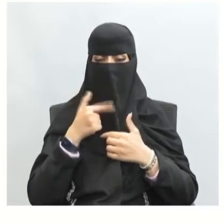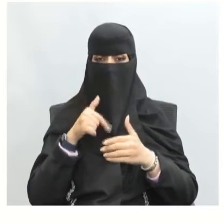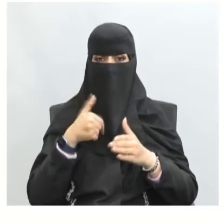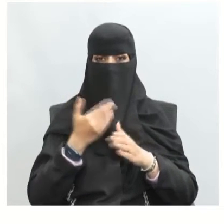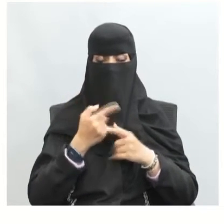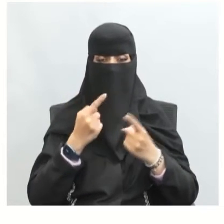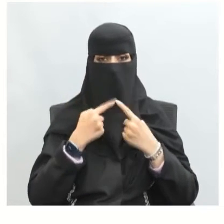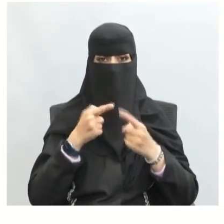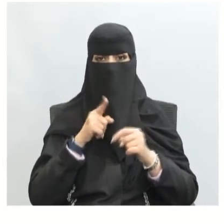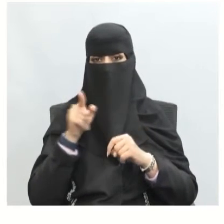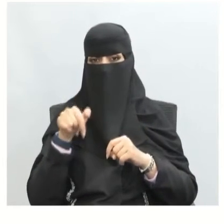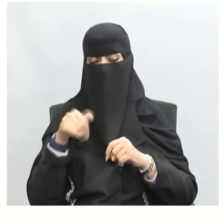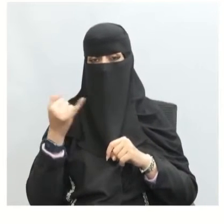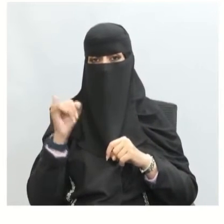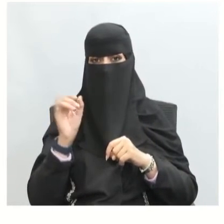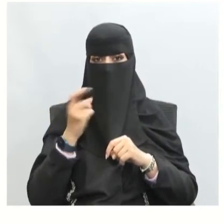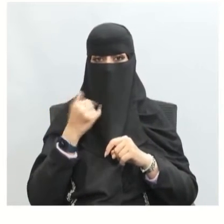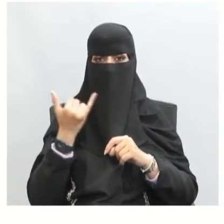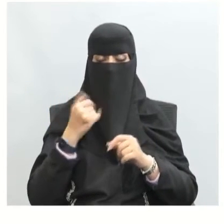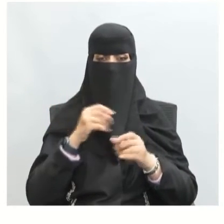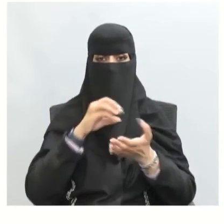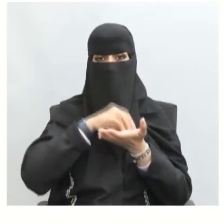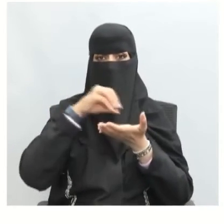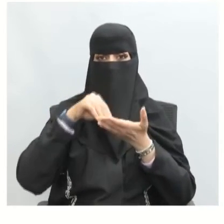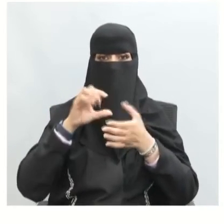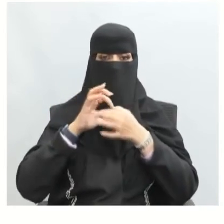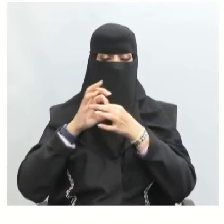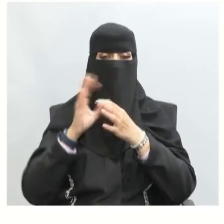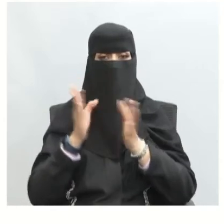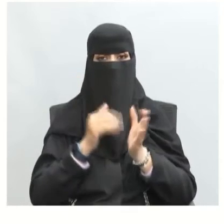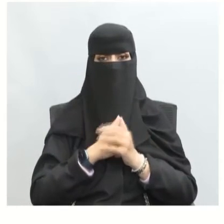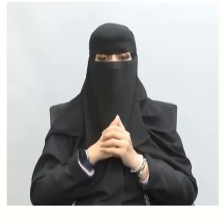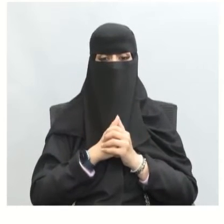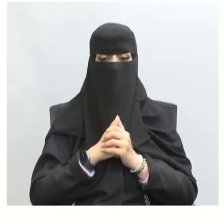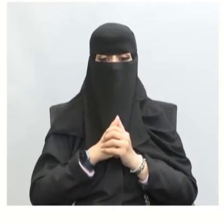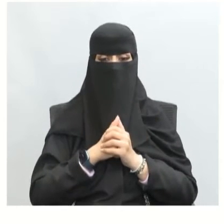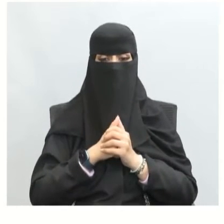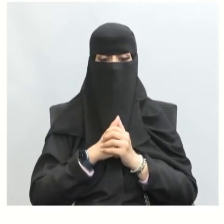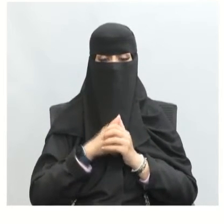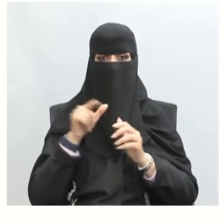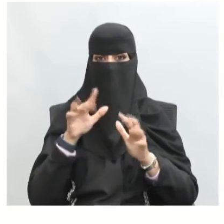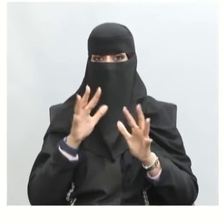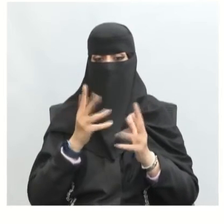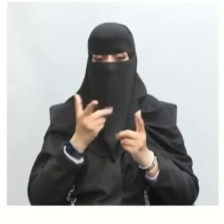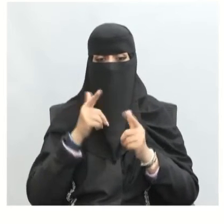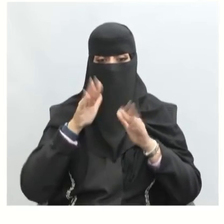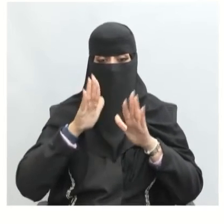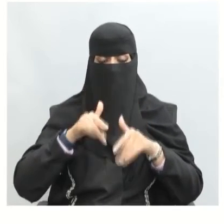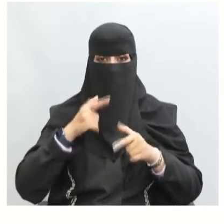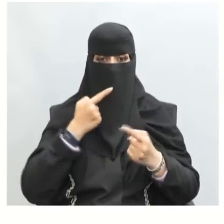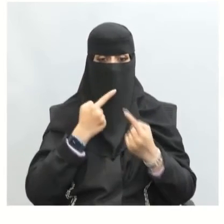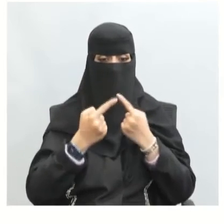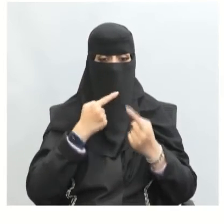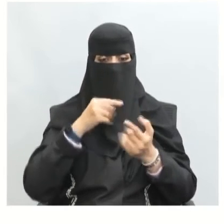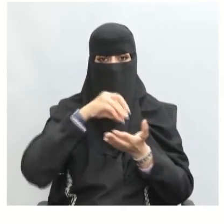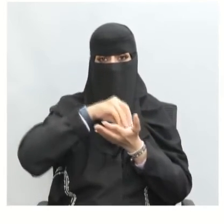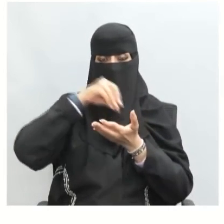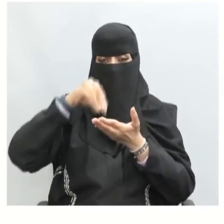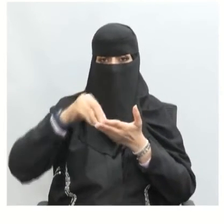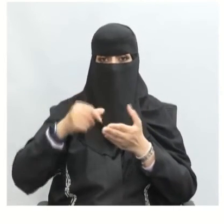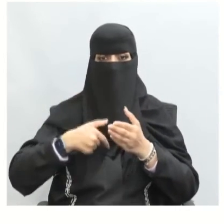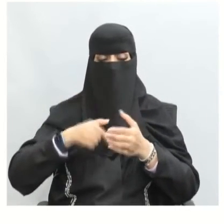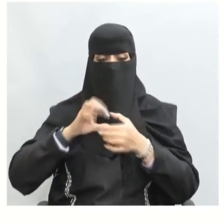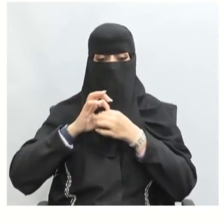ذكرنا هو من أهم مسائل الاتصال السؤال الثاني كيف